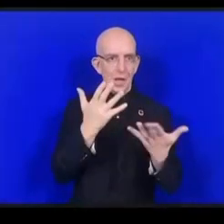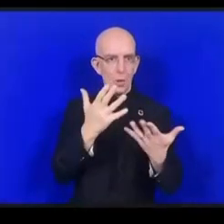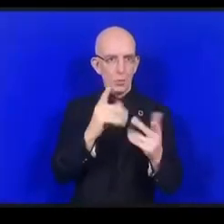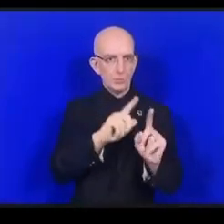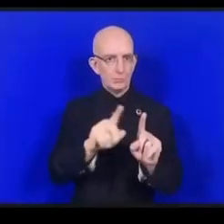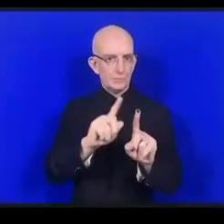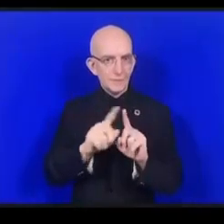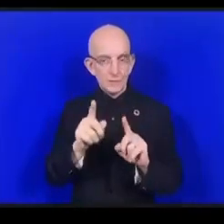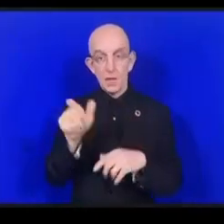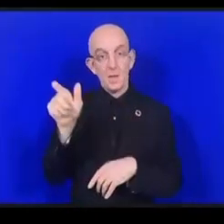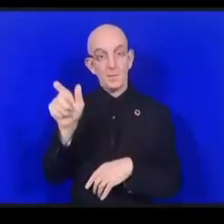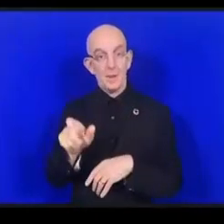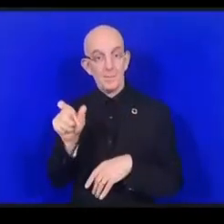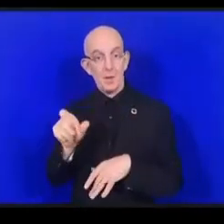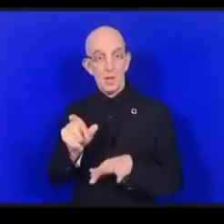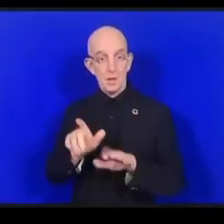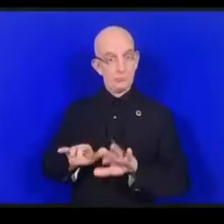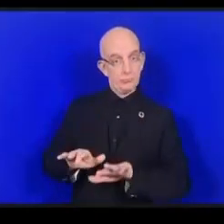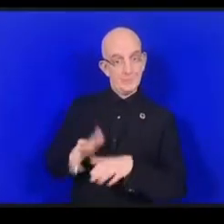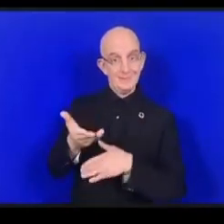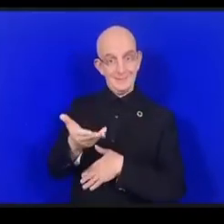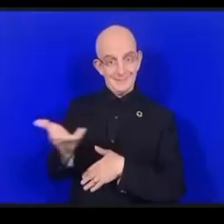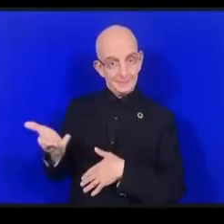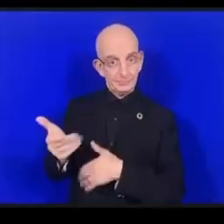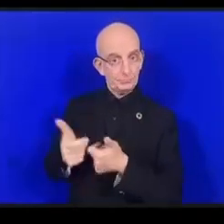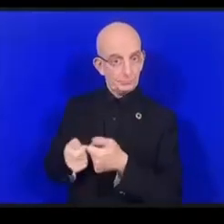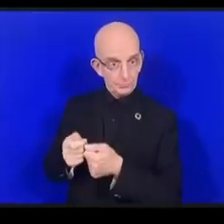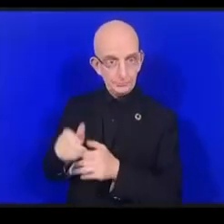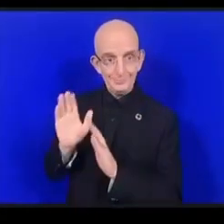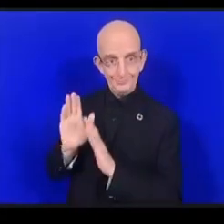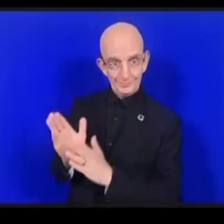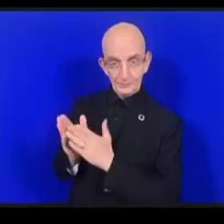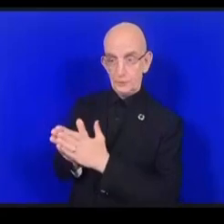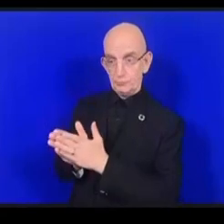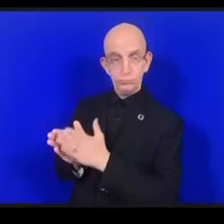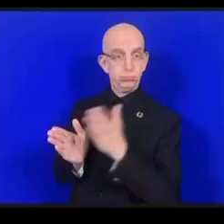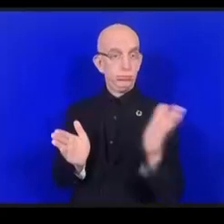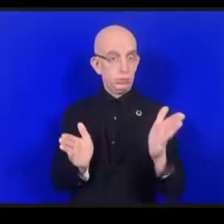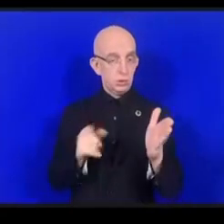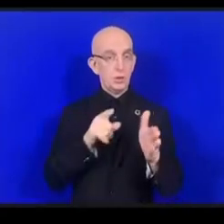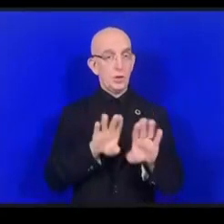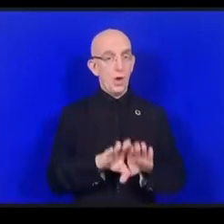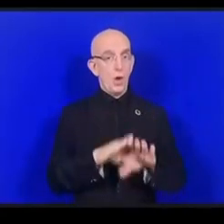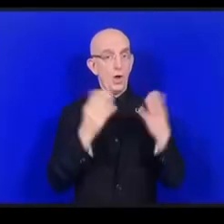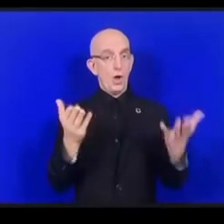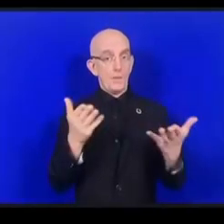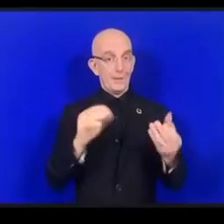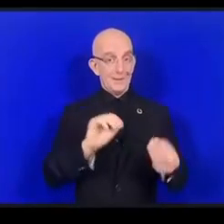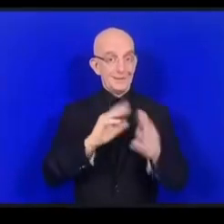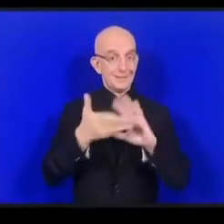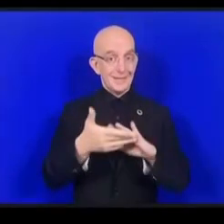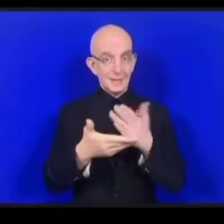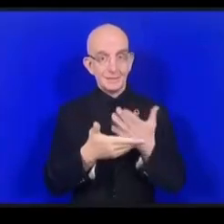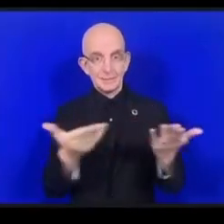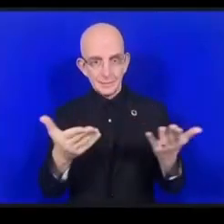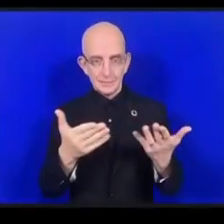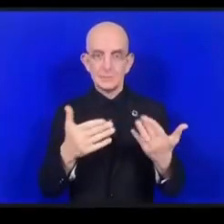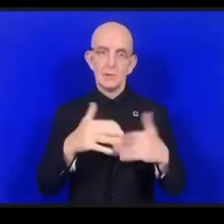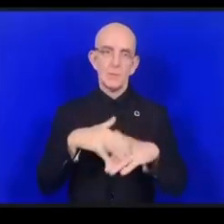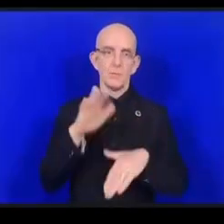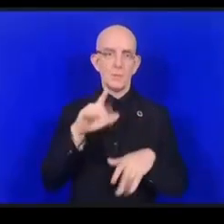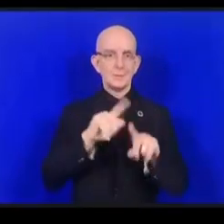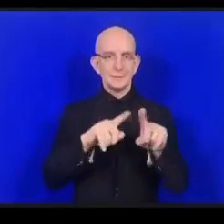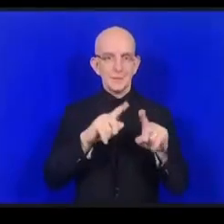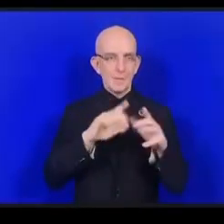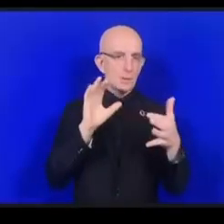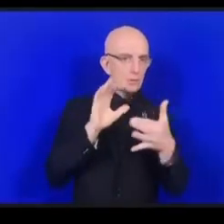المصادر المفتوحة هي تعنى بحركة بروتوكول الإنترنت من هذا من ناحية